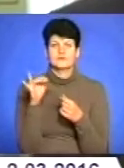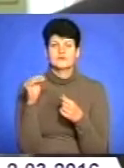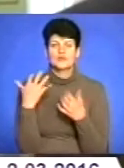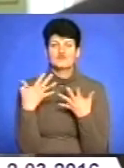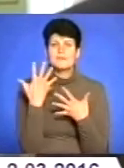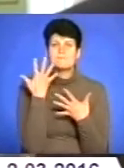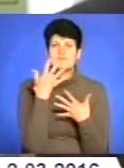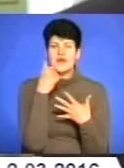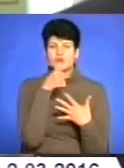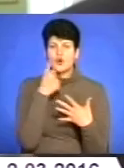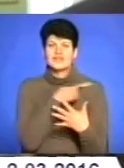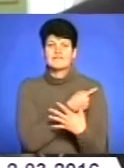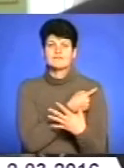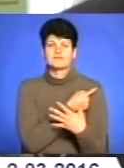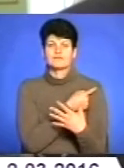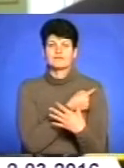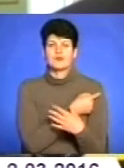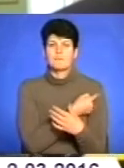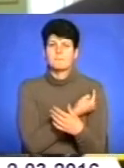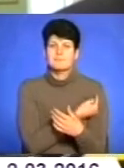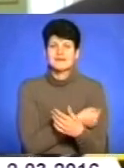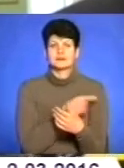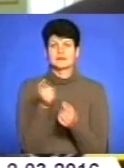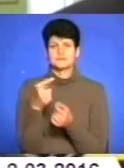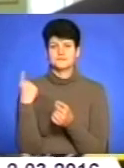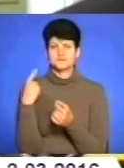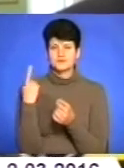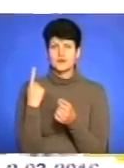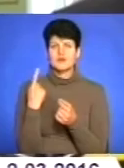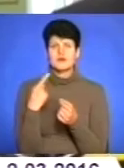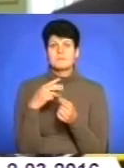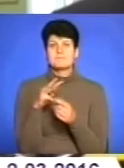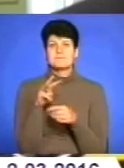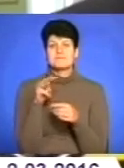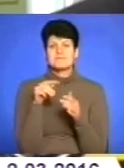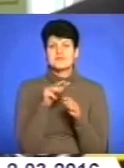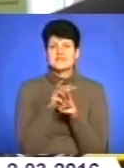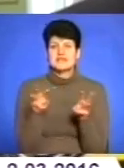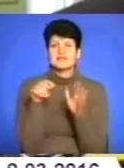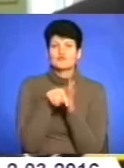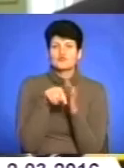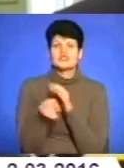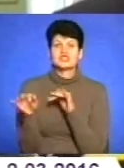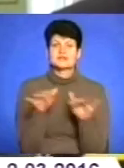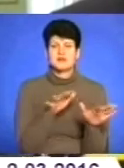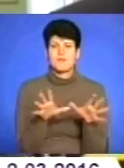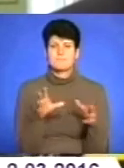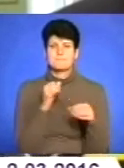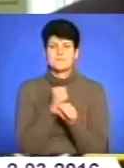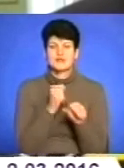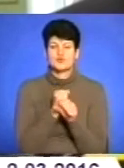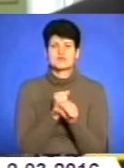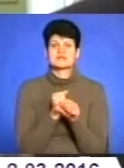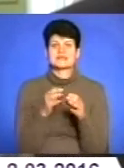відомчі медики з Тернопільщини, Міністерства медичних справ, плівно співпрацюємо з кафедрою медицинних